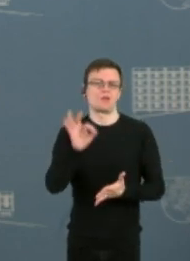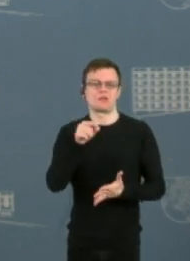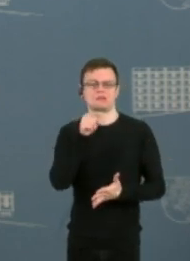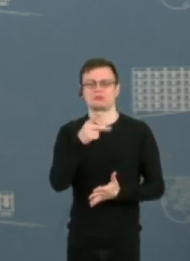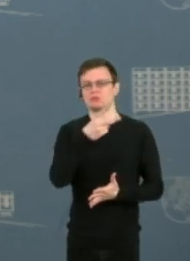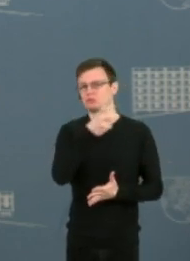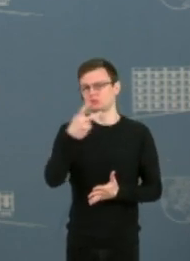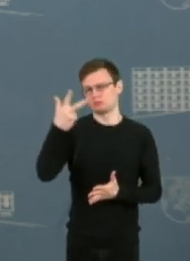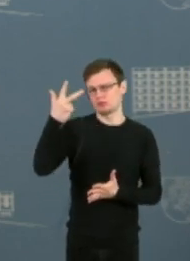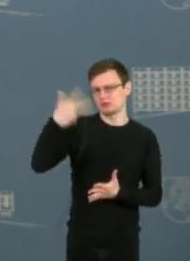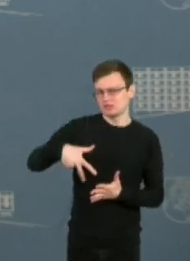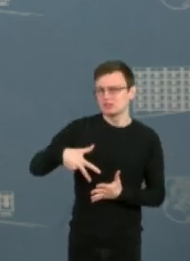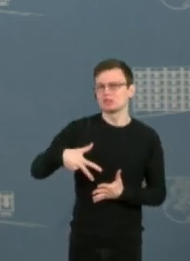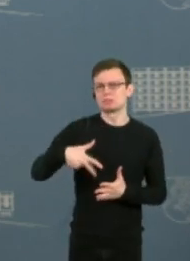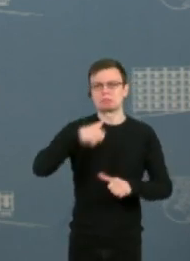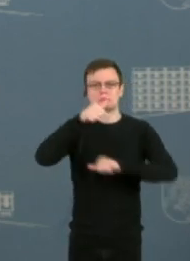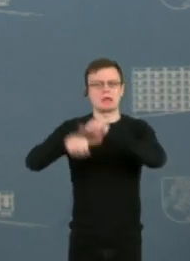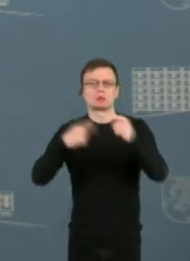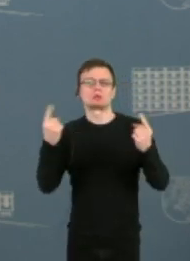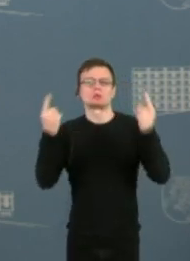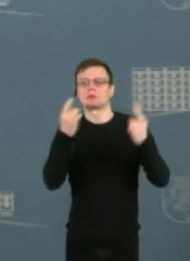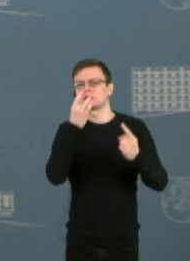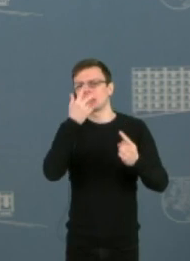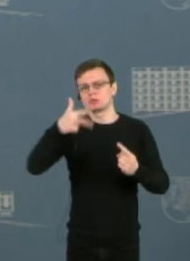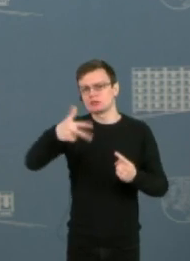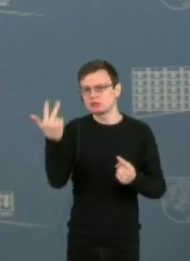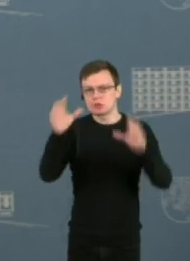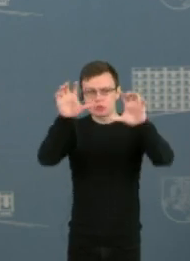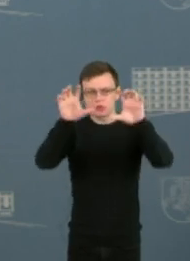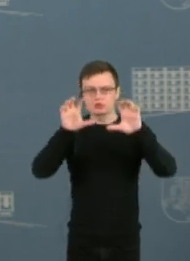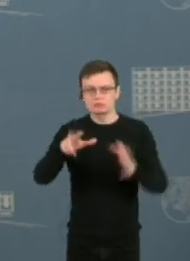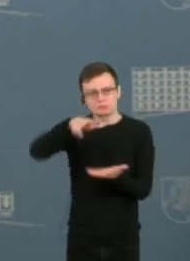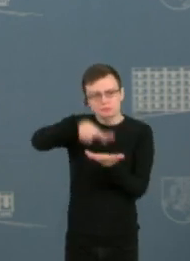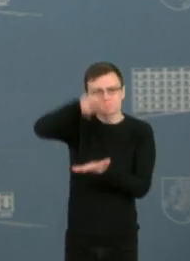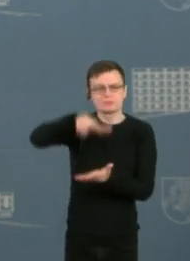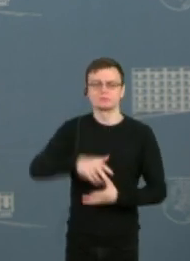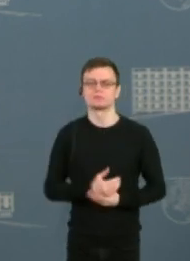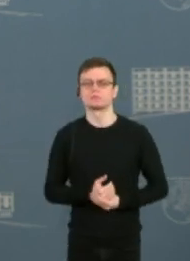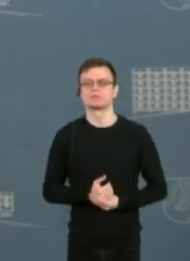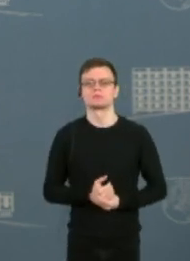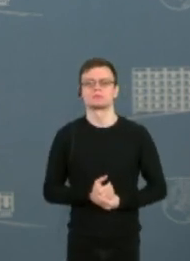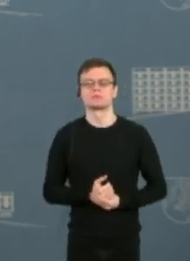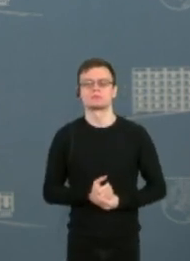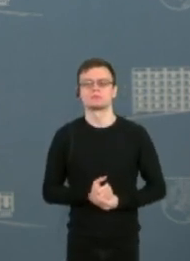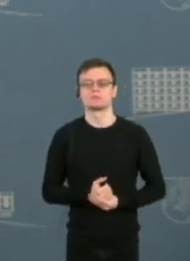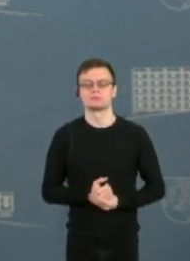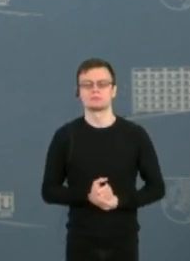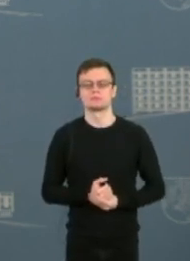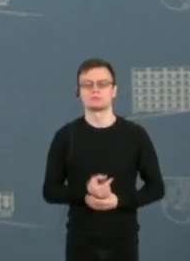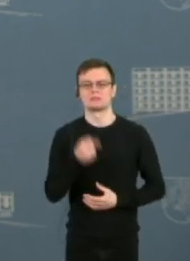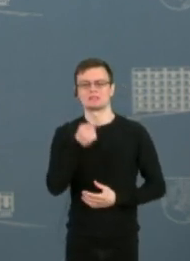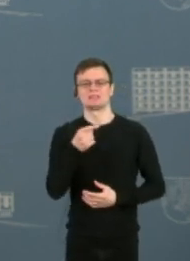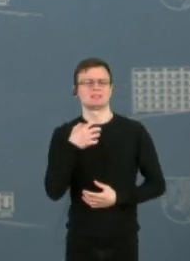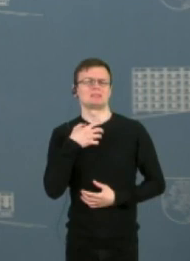-ųjų gegužės trečiausios konstitucijos prieimimo metinių sukaktimi. Tai labai